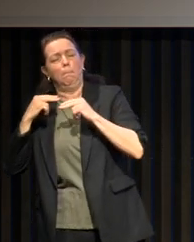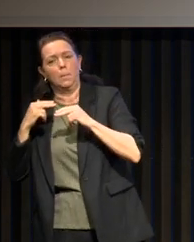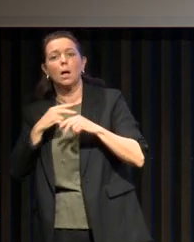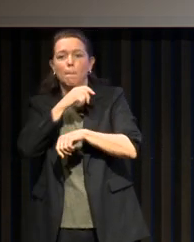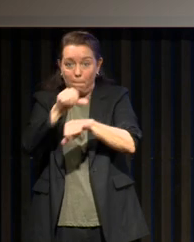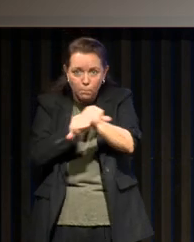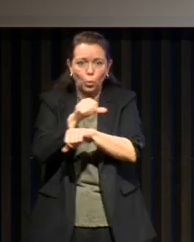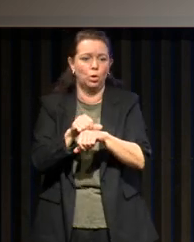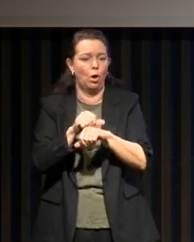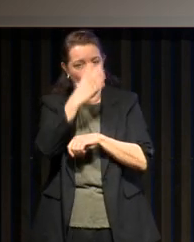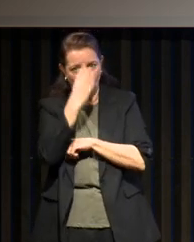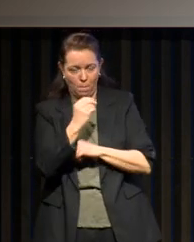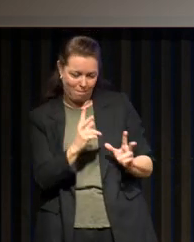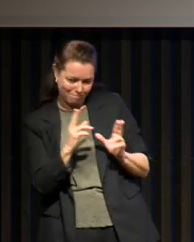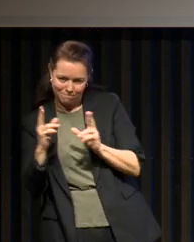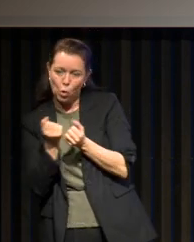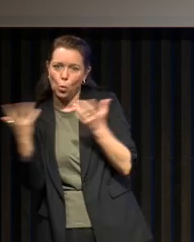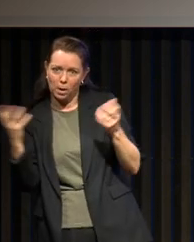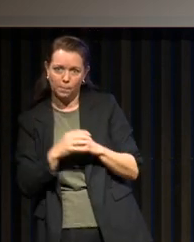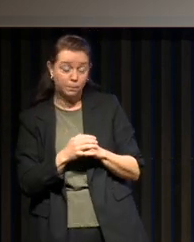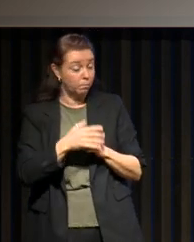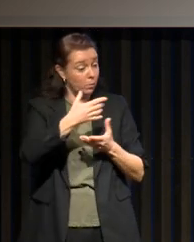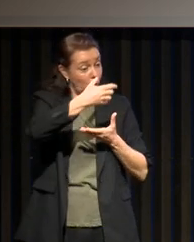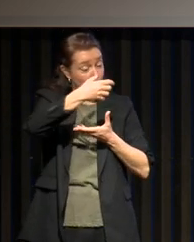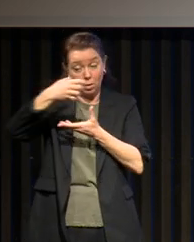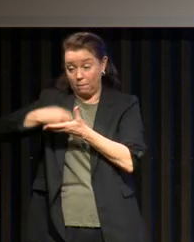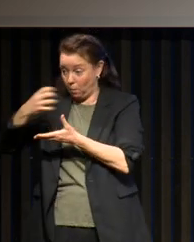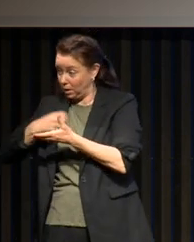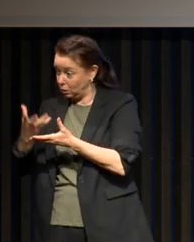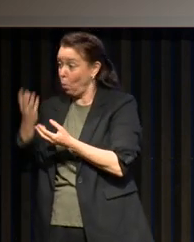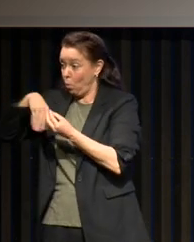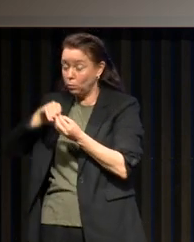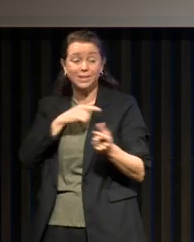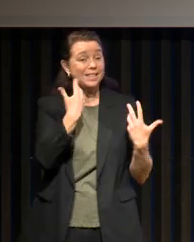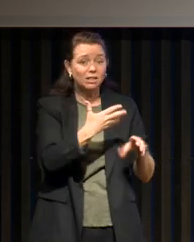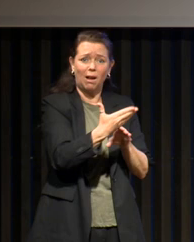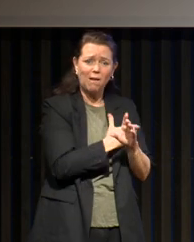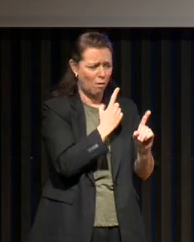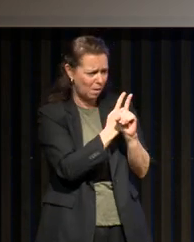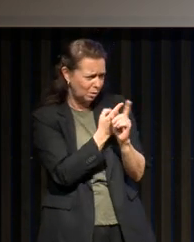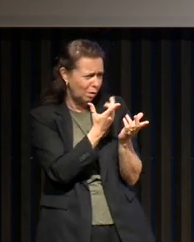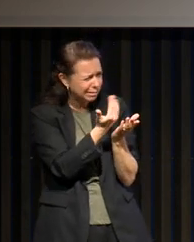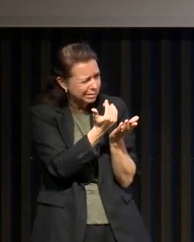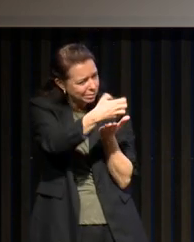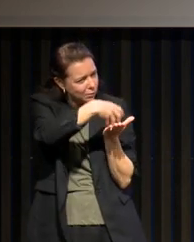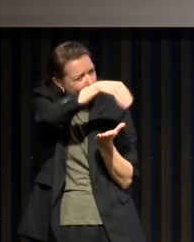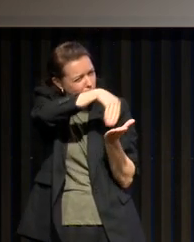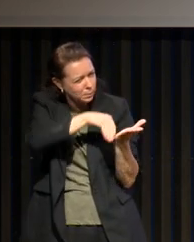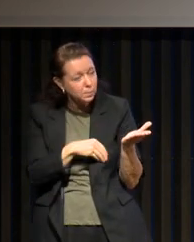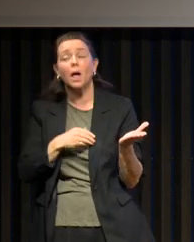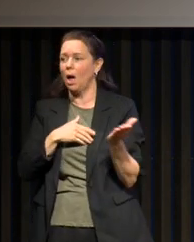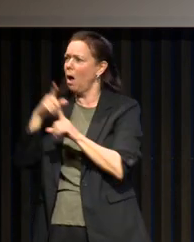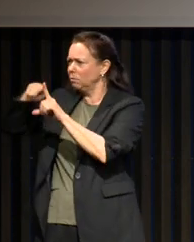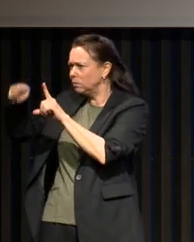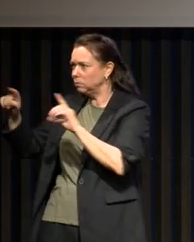Et ça apporte une information supplémentaire à toute l'évaluation clinique qui est réalisée par le médecin pour évaluer la